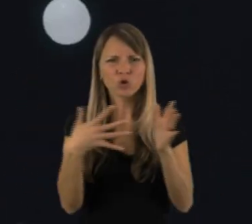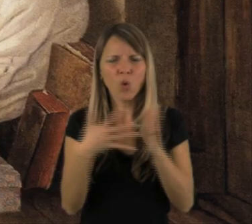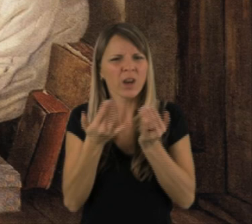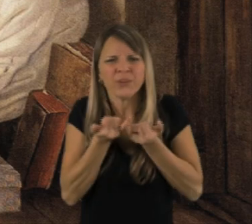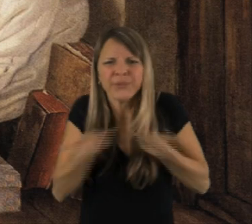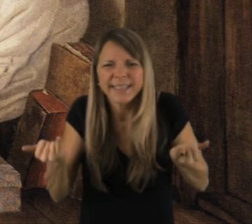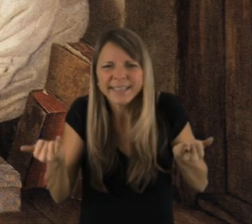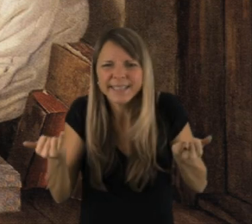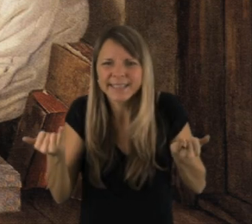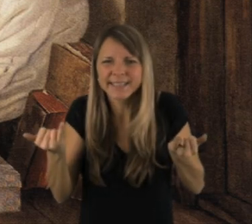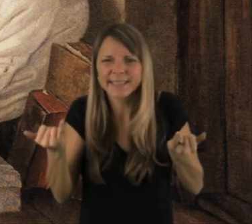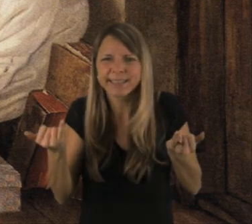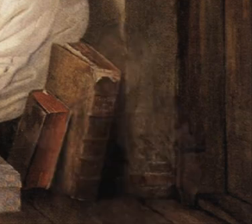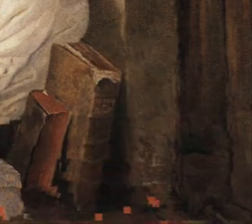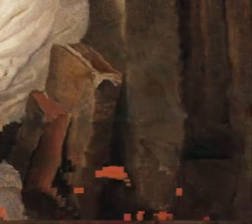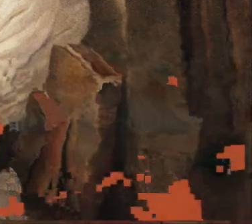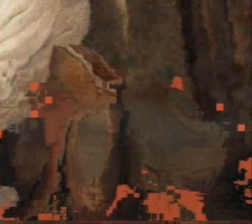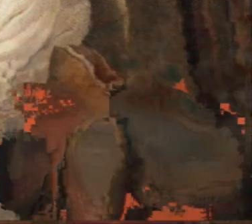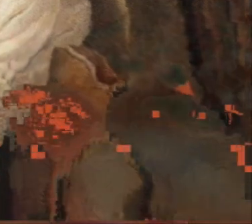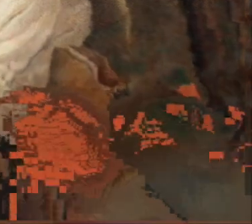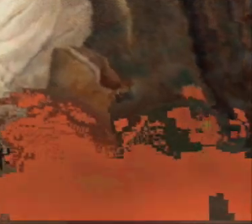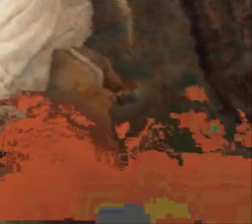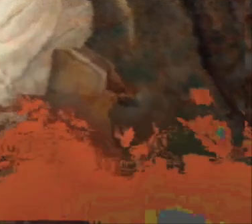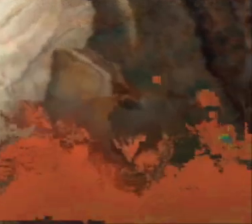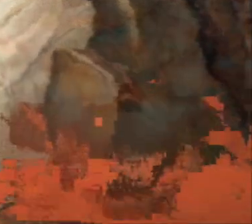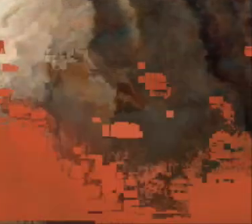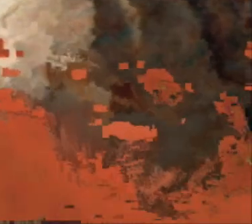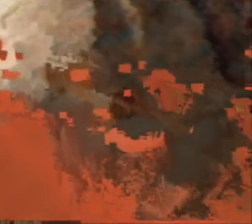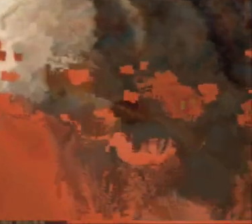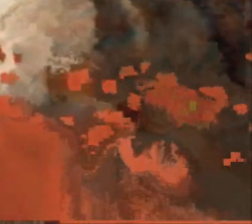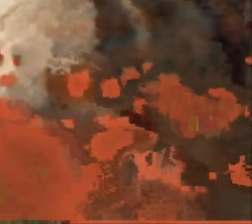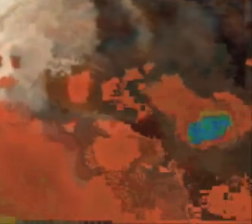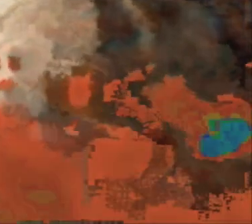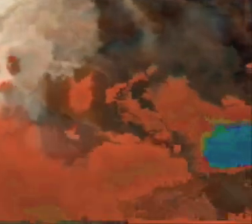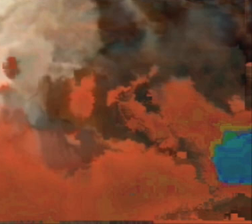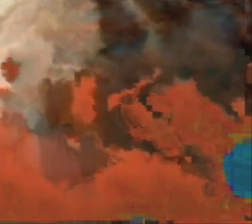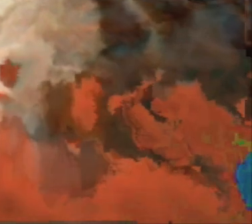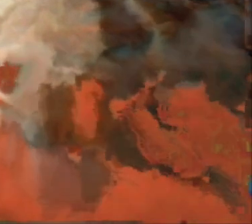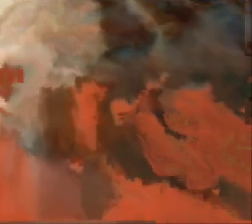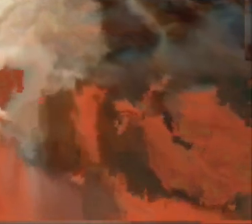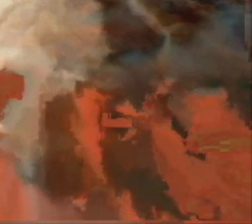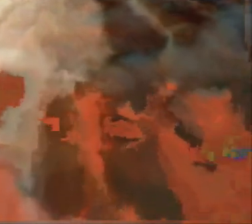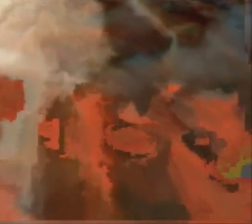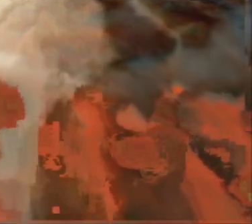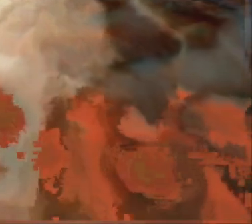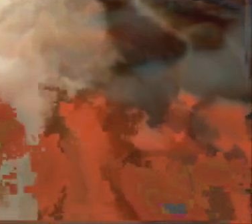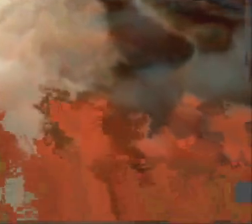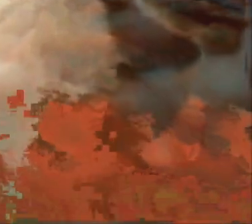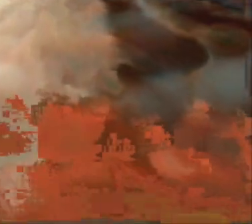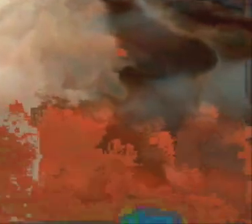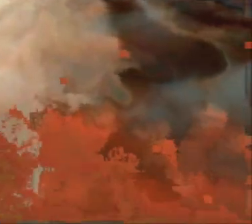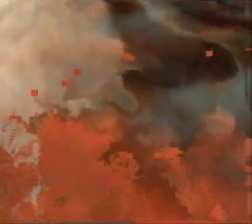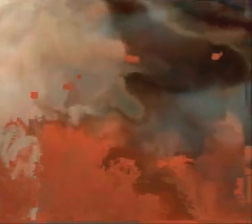des armen Poeten, wie ihn Spitzweg gemalt hat? Wird der Beruf des Journalisten, des Autoren, Komponisten, Musikers, Filmregisseurs